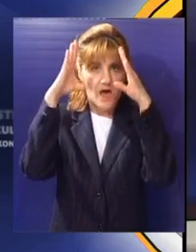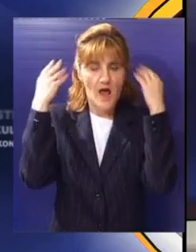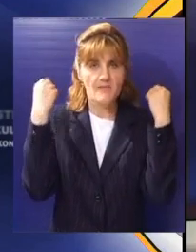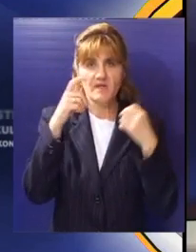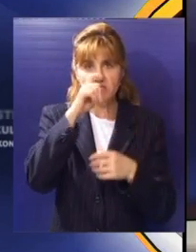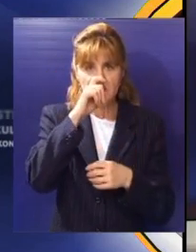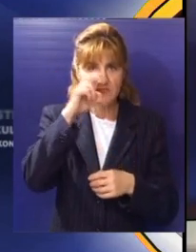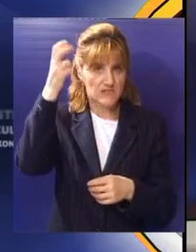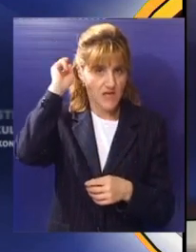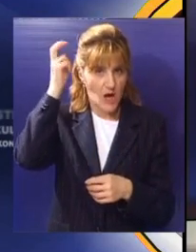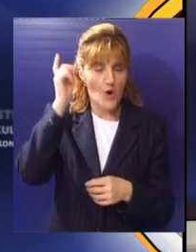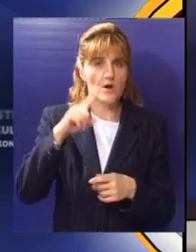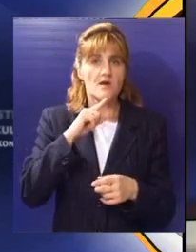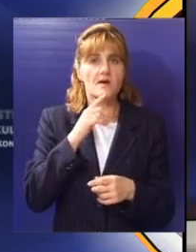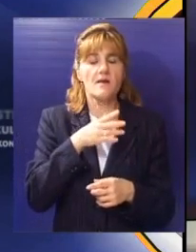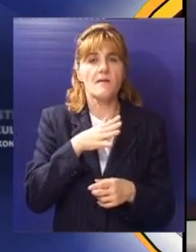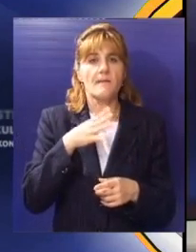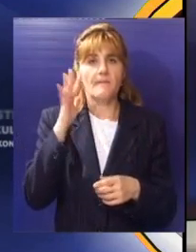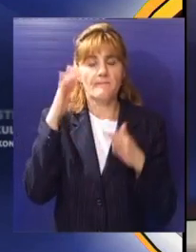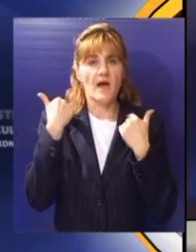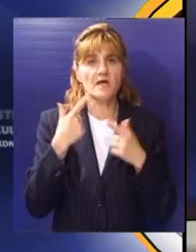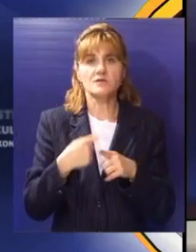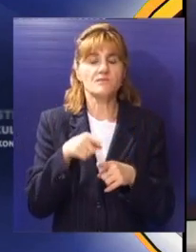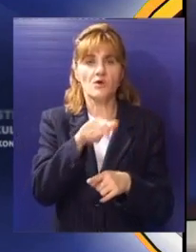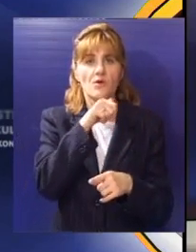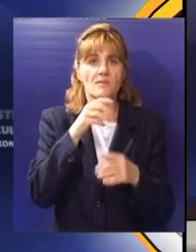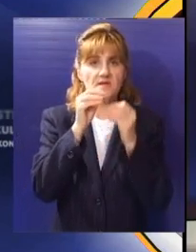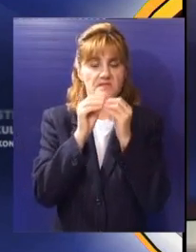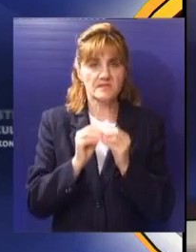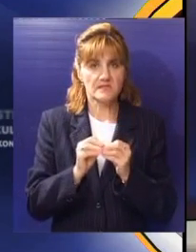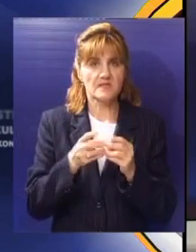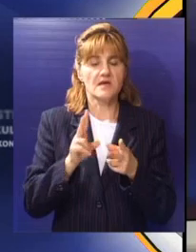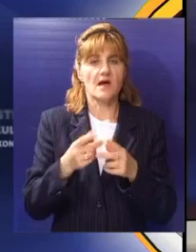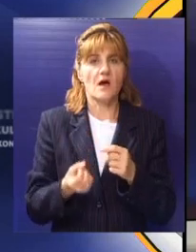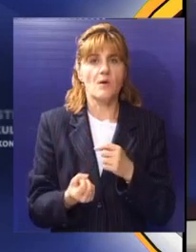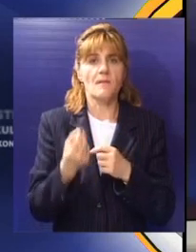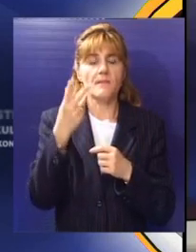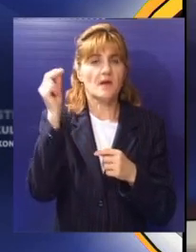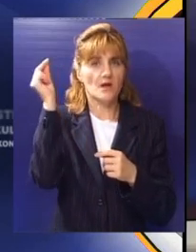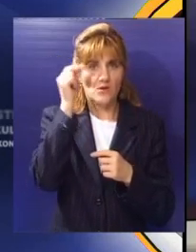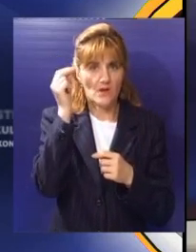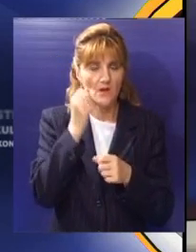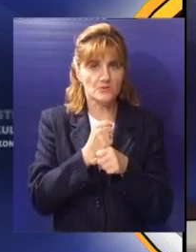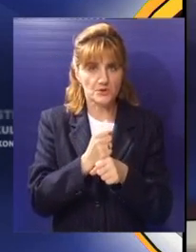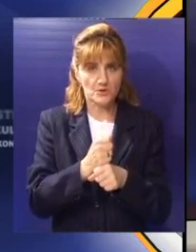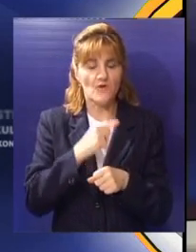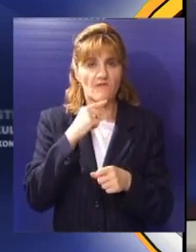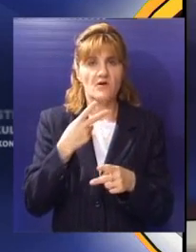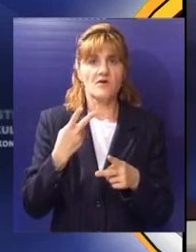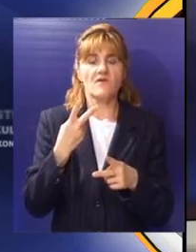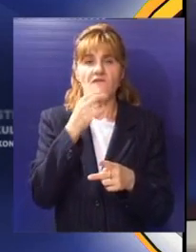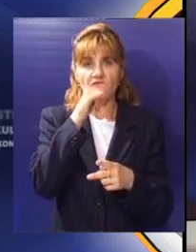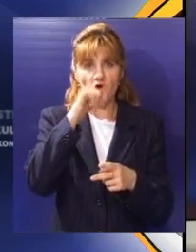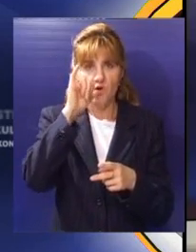Hercegovine, Albanije, Crne Gore i Makedonije. Cilj obuke je bio produbljivanje ekološke svesti u regionu, a bile su